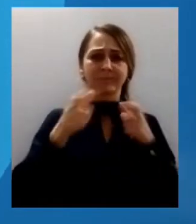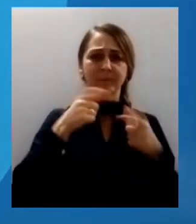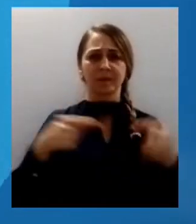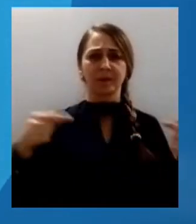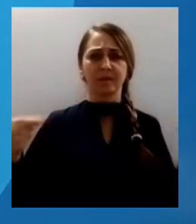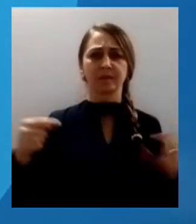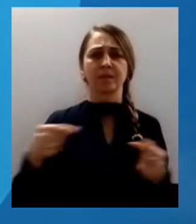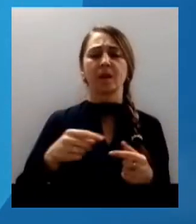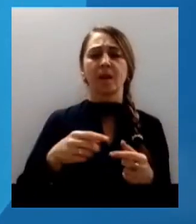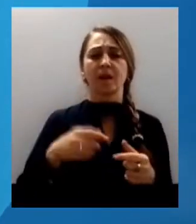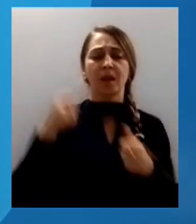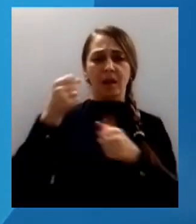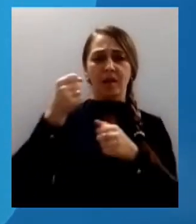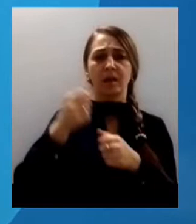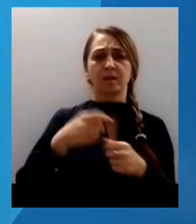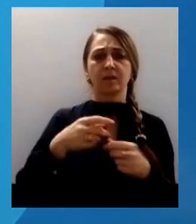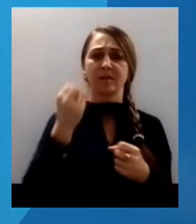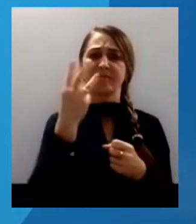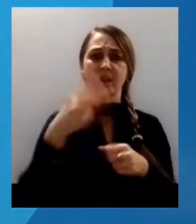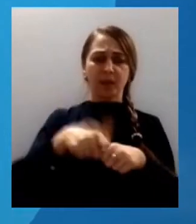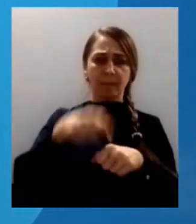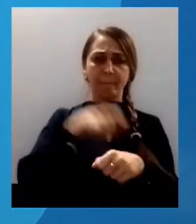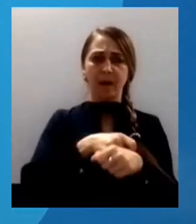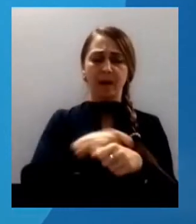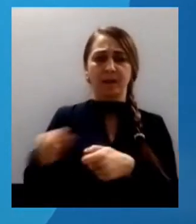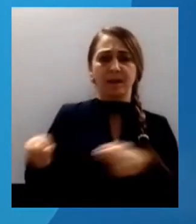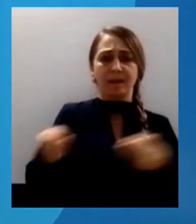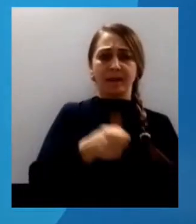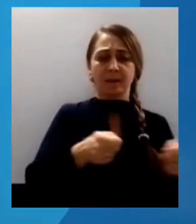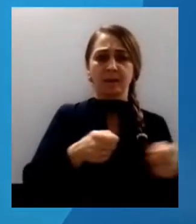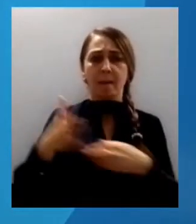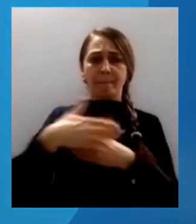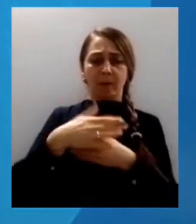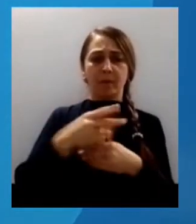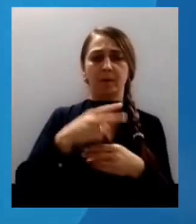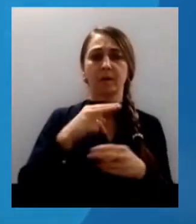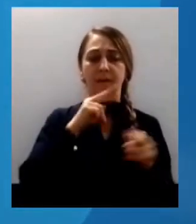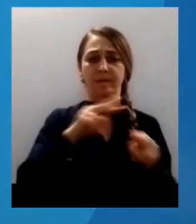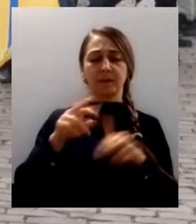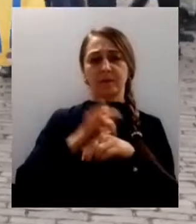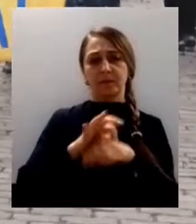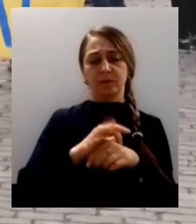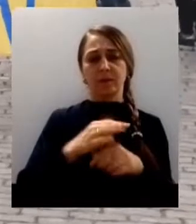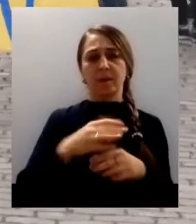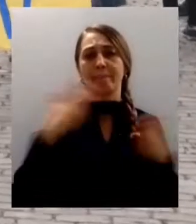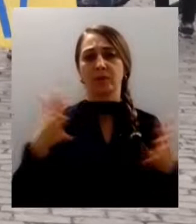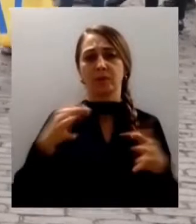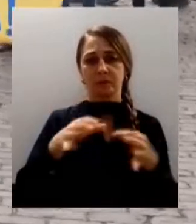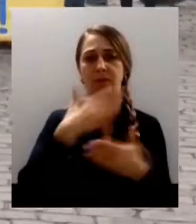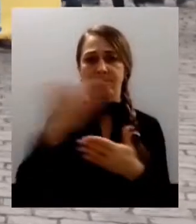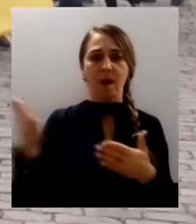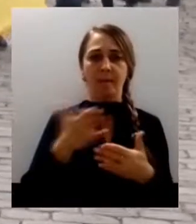України довжиною 12 метрів. За ходою спостерігала Олександра Пономаренко. Розкаже більше. Слава